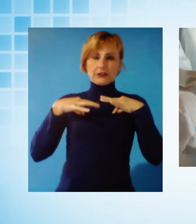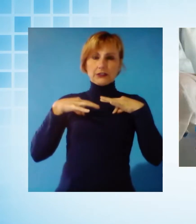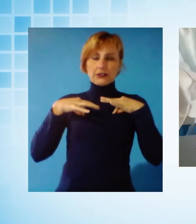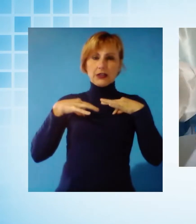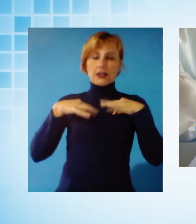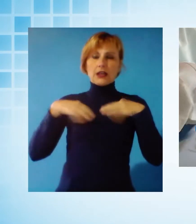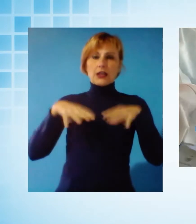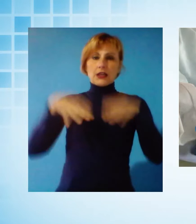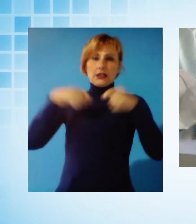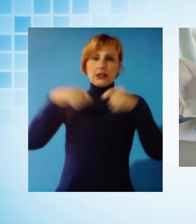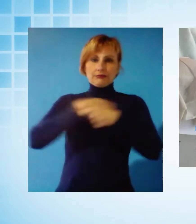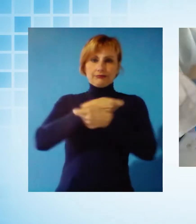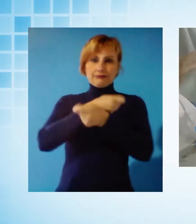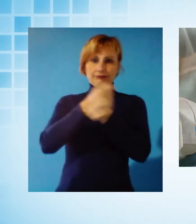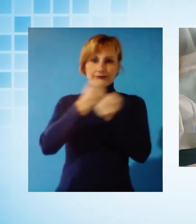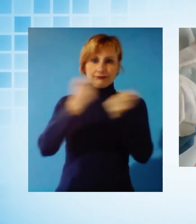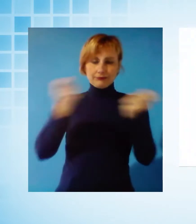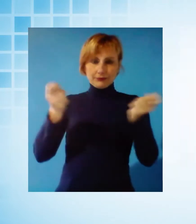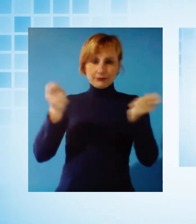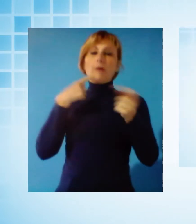venerdì partirà la consegna a Lucca.